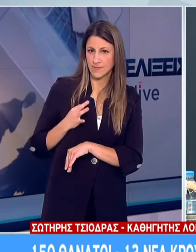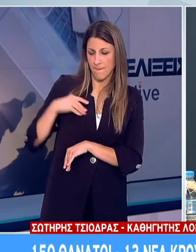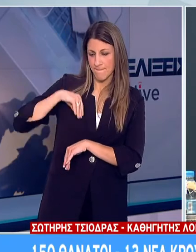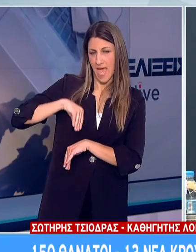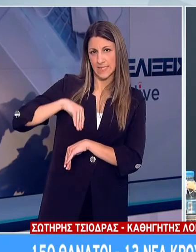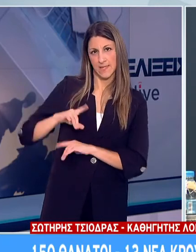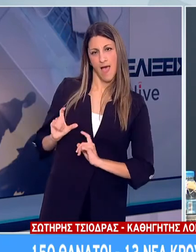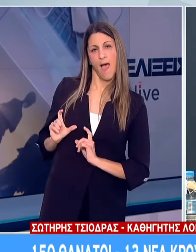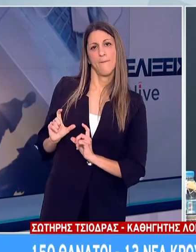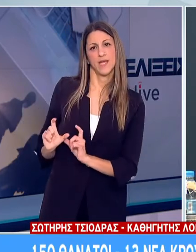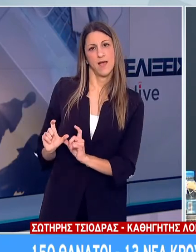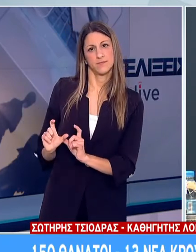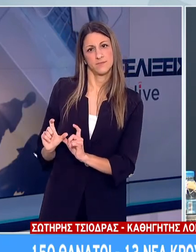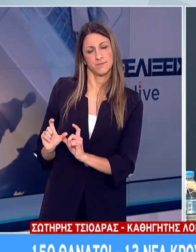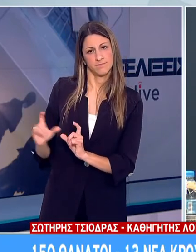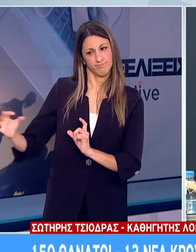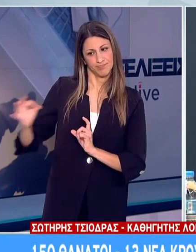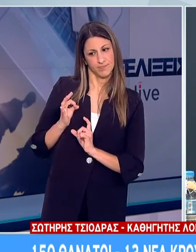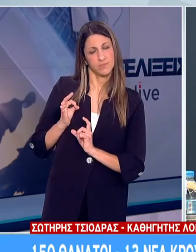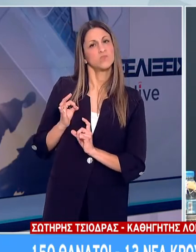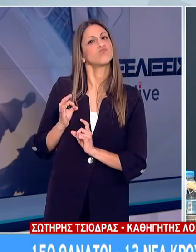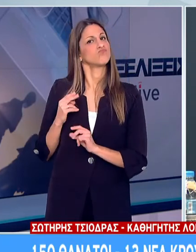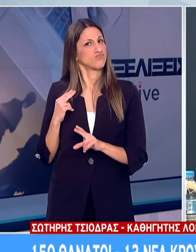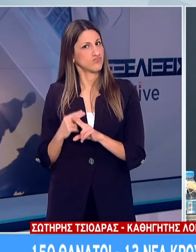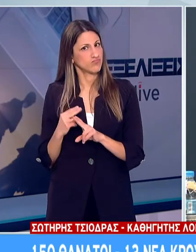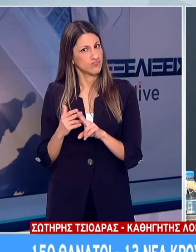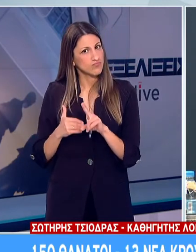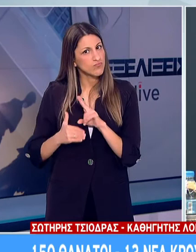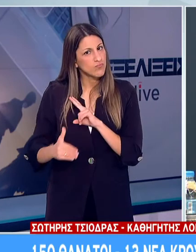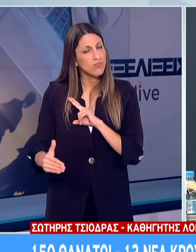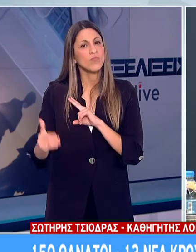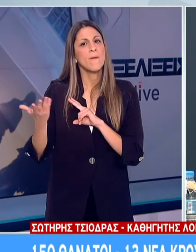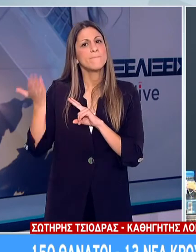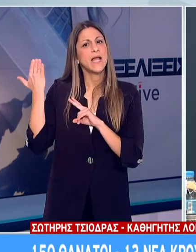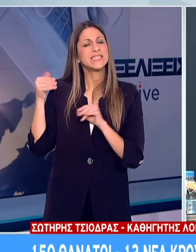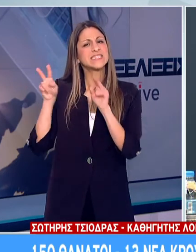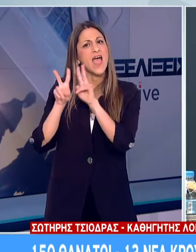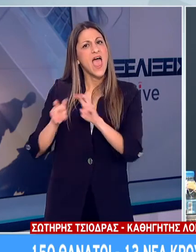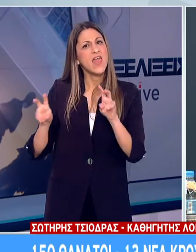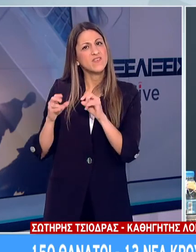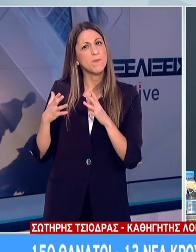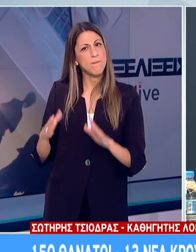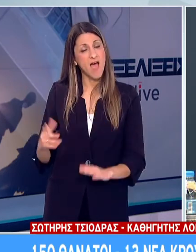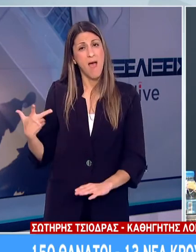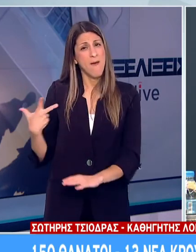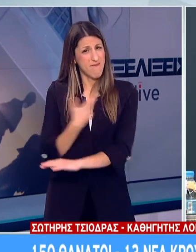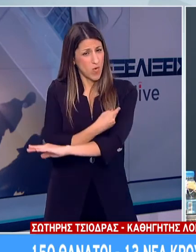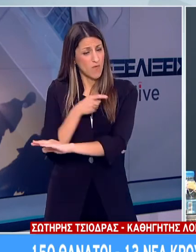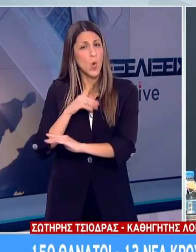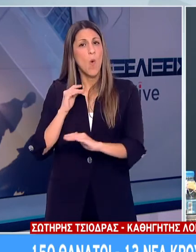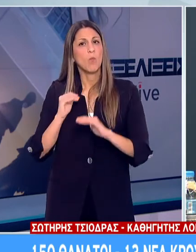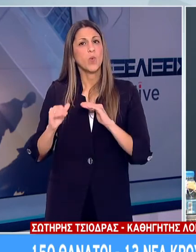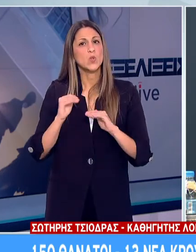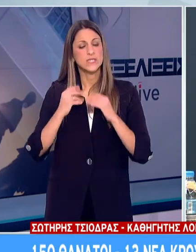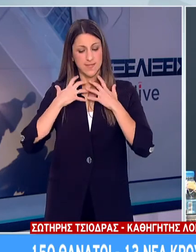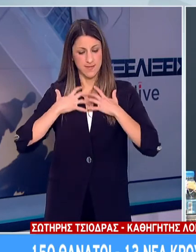εσωτερικής άμυνας εσωτερικής ανοσίας πολύ σημαντικούς και έχουν βρεθεί σε παλαιότερες μελέτες ότι η χρήση του εμβολίου ΜΠΣΖ προστατεύει από τους